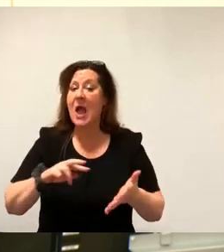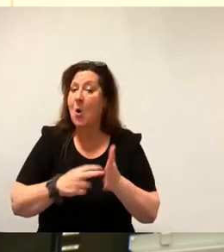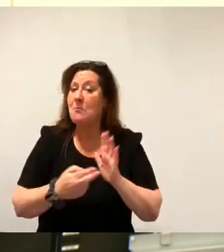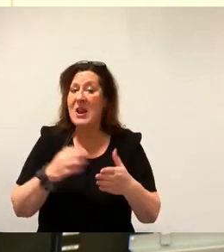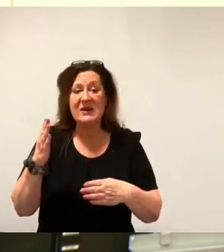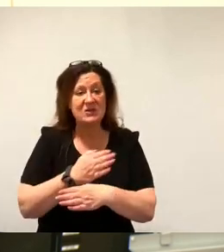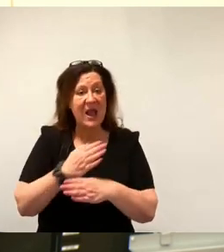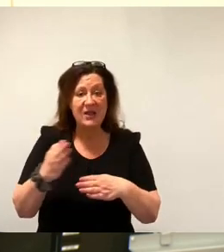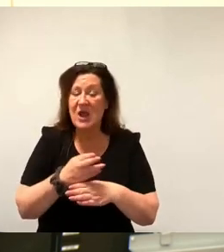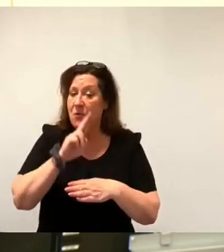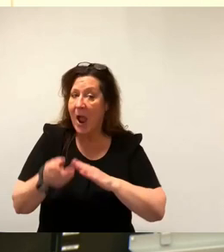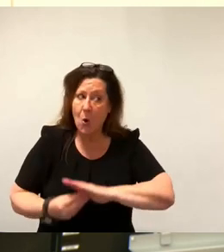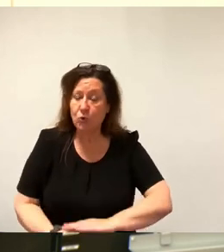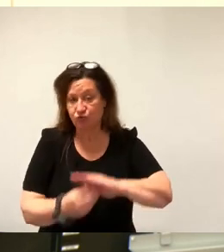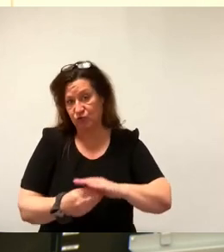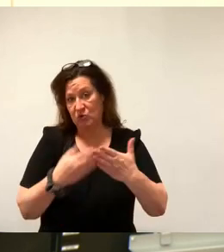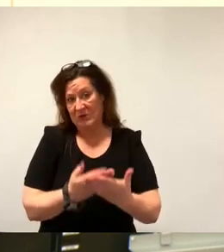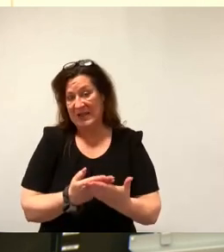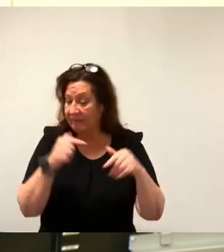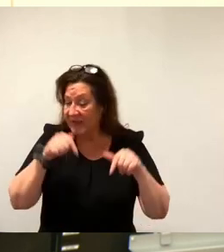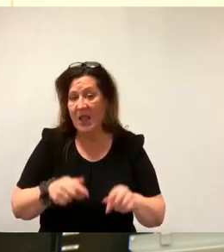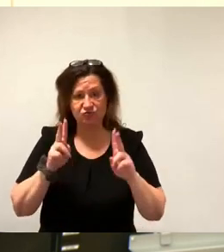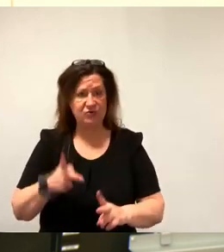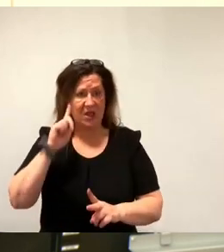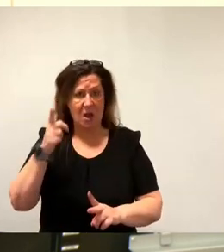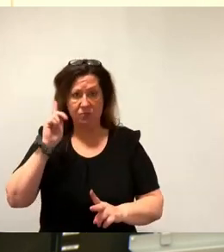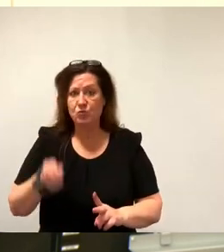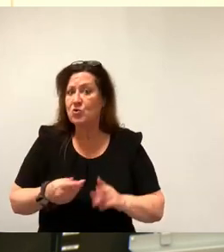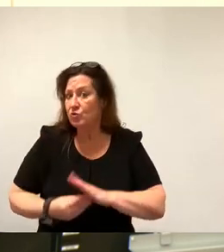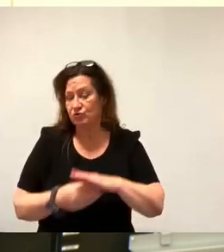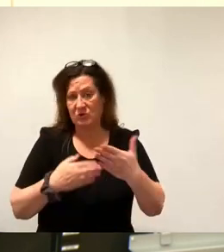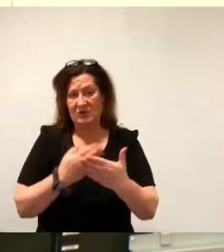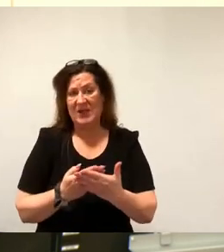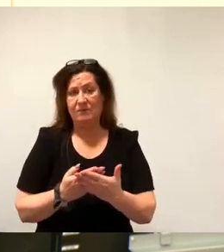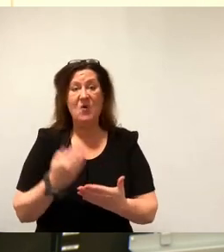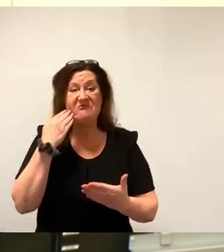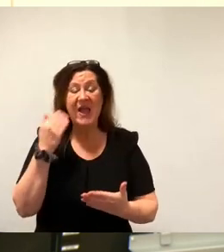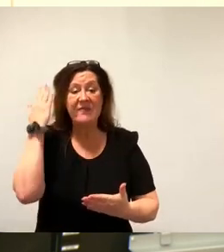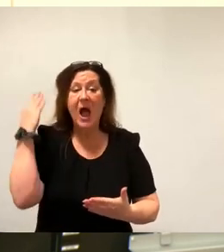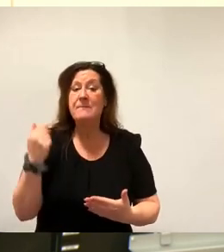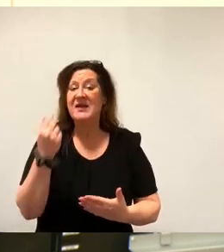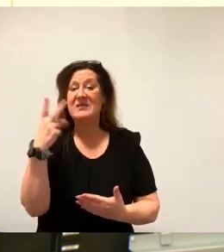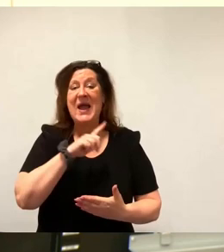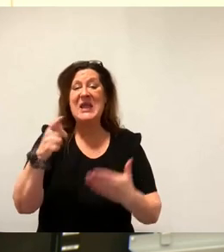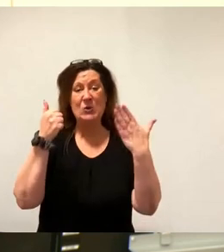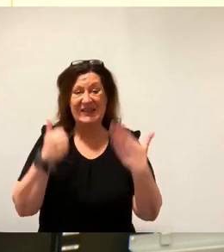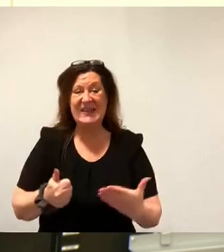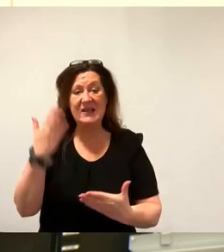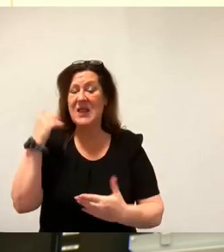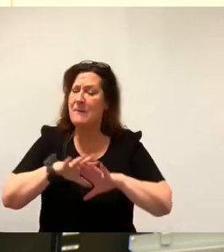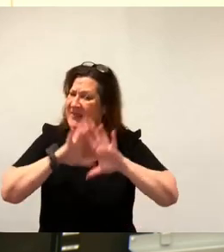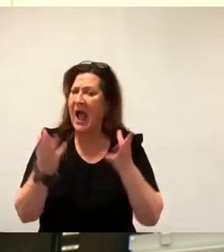hier im Stadtrat hat. Und wer 2006 alle Wohnungen in Dresden verkauft hat, kann sich jetzt eigentlich nicht darüber